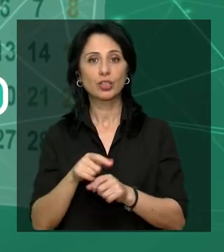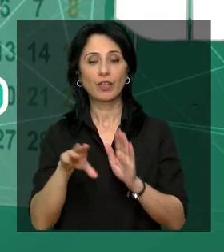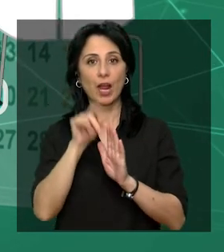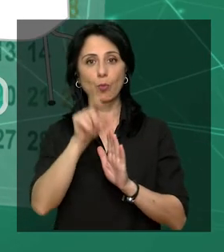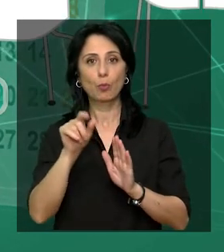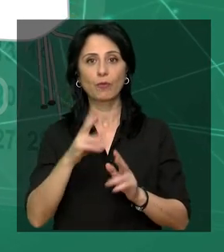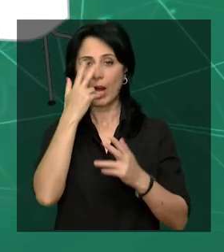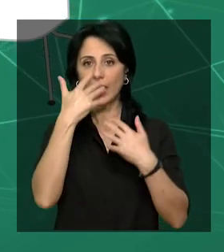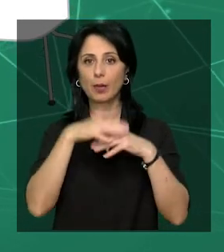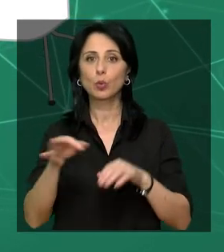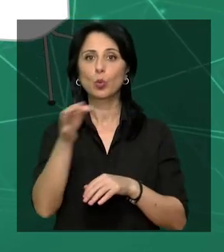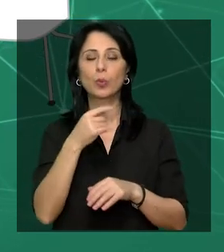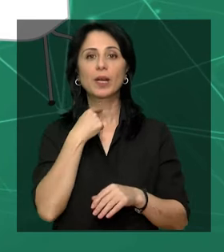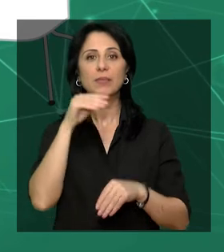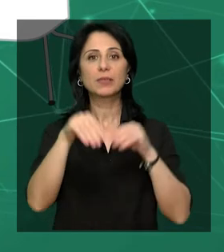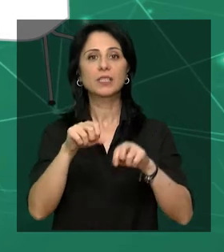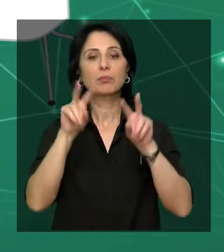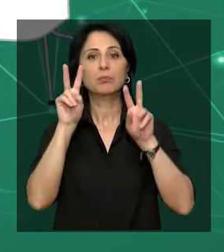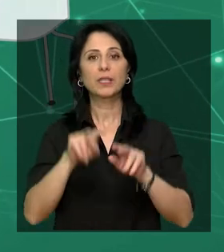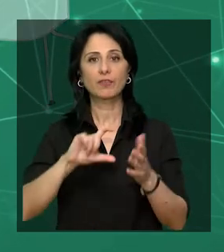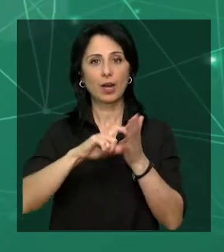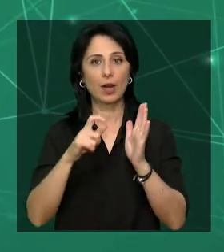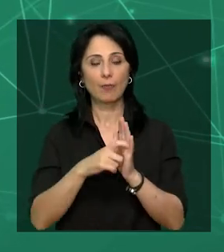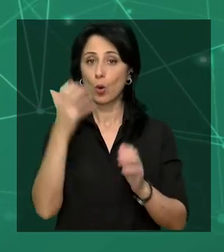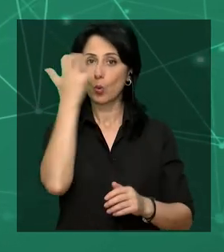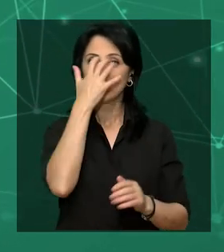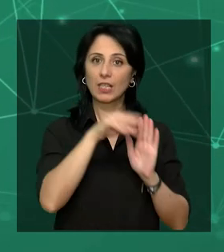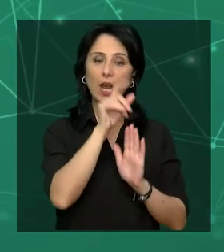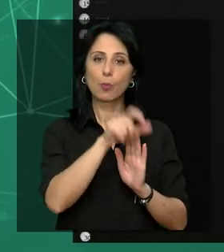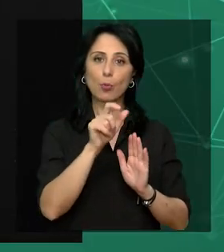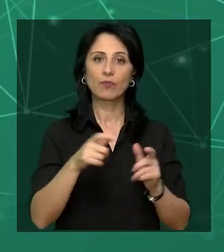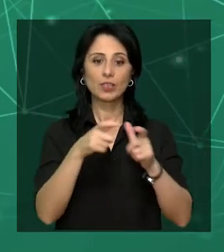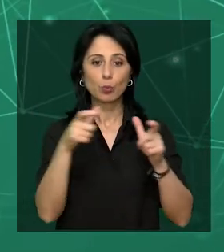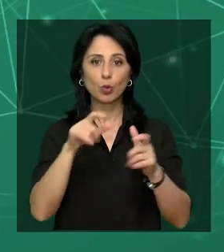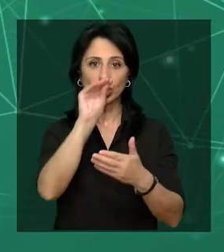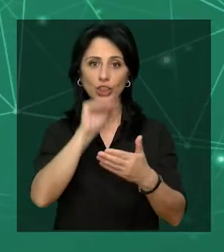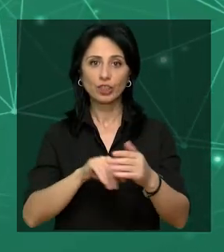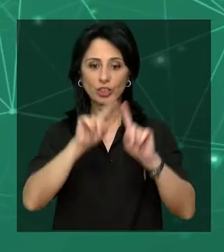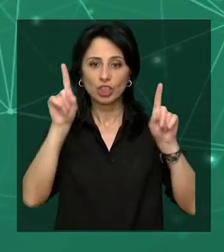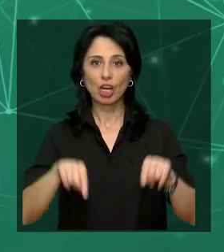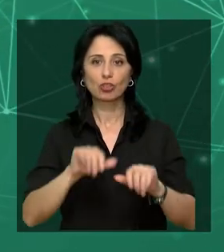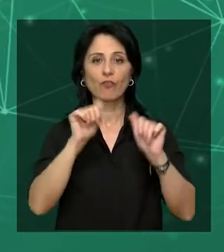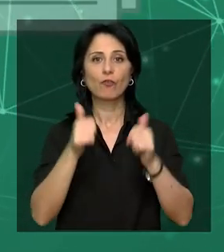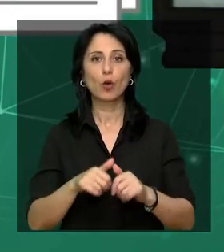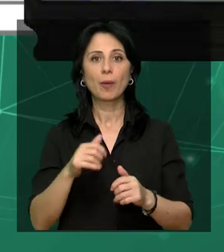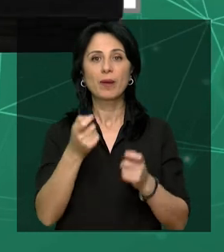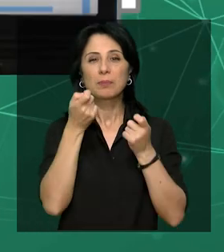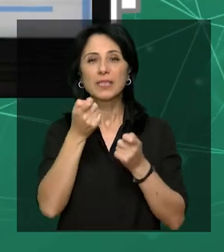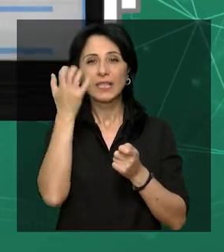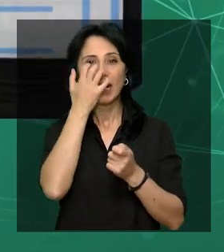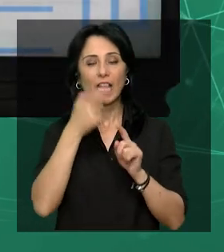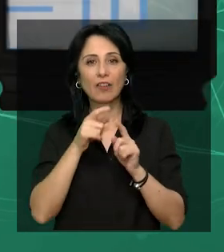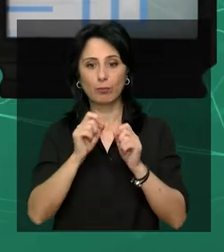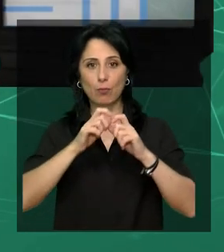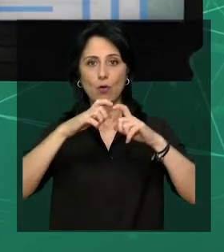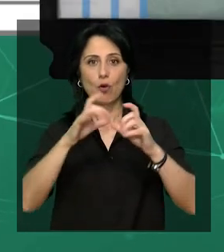հարմարեցված ընտրատեղամասեր ունձային տալու հատուկ խծիկ, ույր ընտրողների համար ընտրաթերթի կլրացնելու հատուկ շրջանակի, սկարճատես ընտրողների համար խոշորածնող տեսապակի,